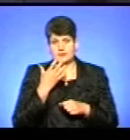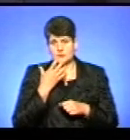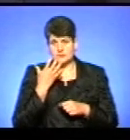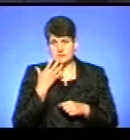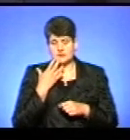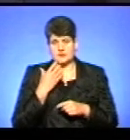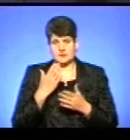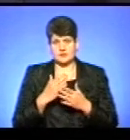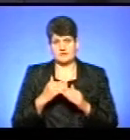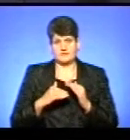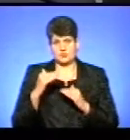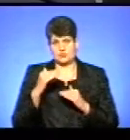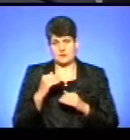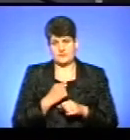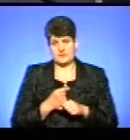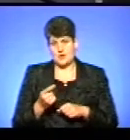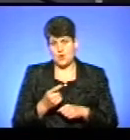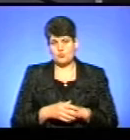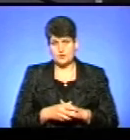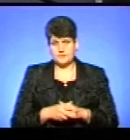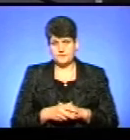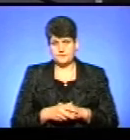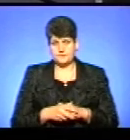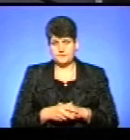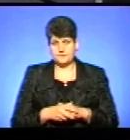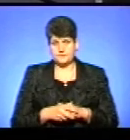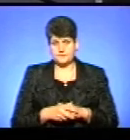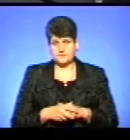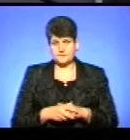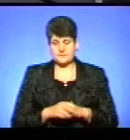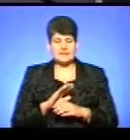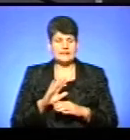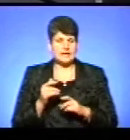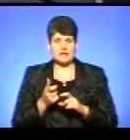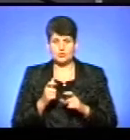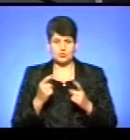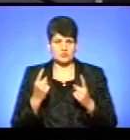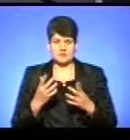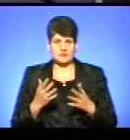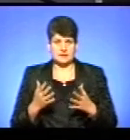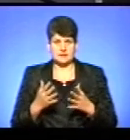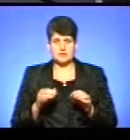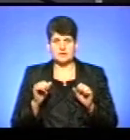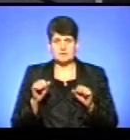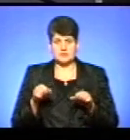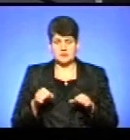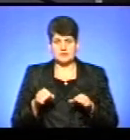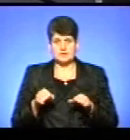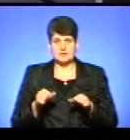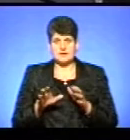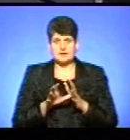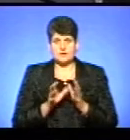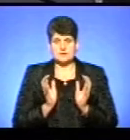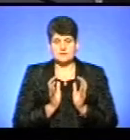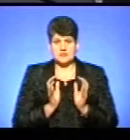достатньо висока в Тернополі. І не дуже великий, так званий, потенціал енергосбереження саме